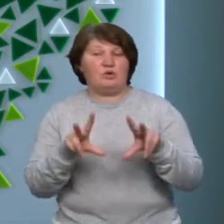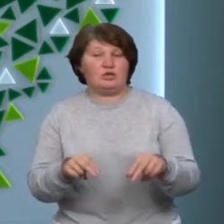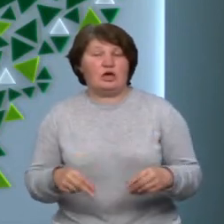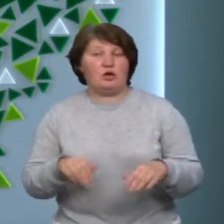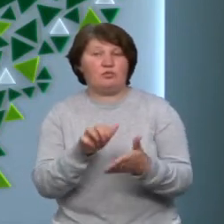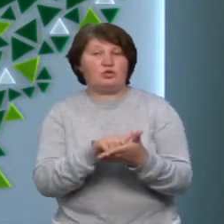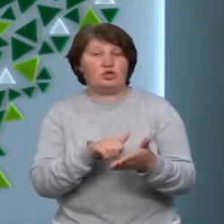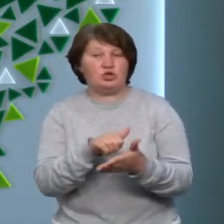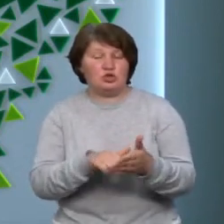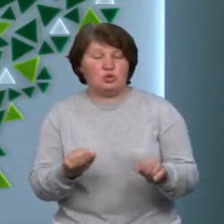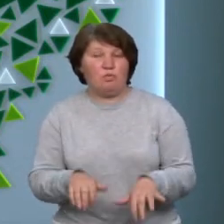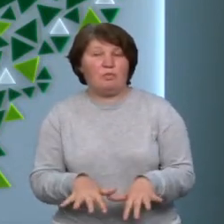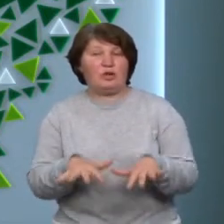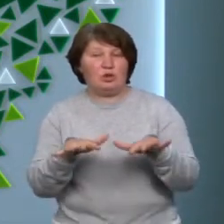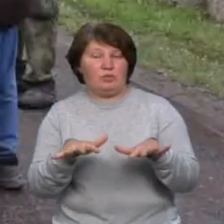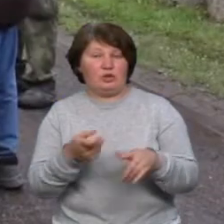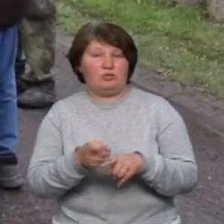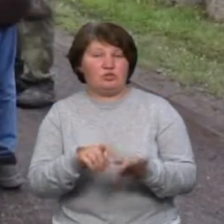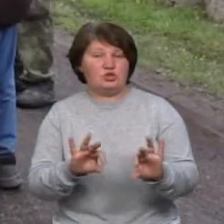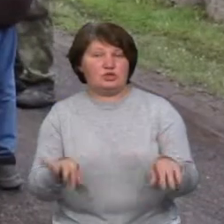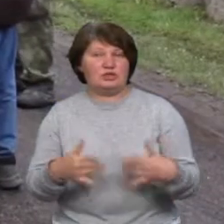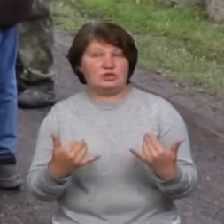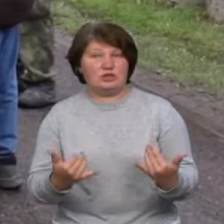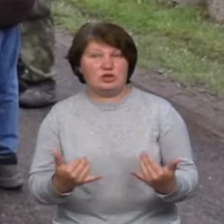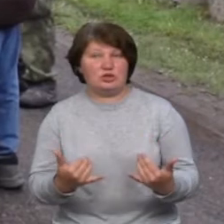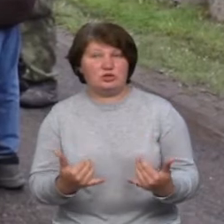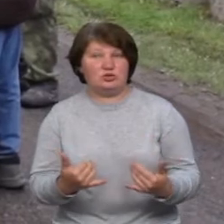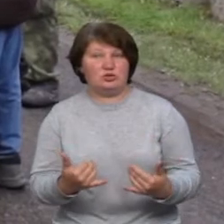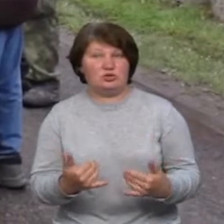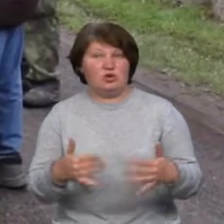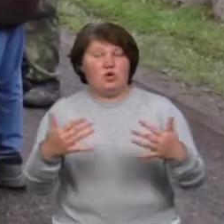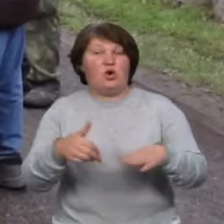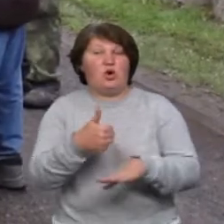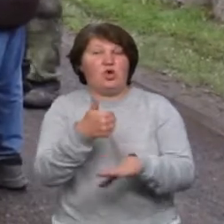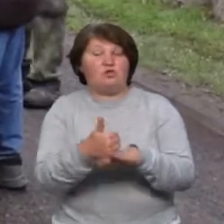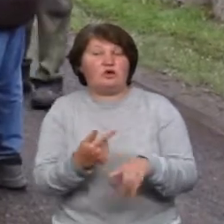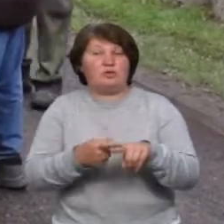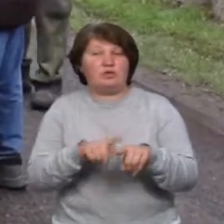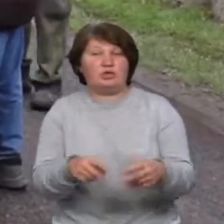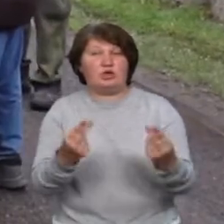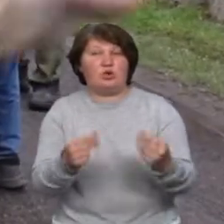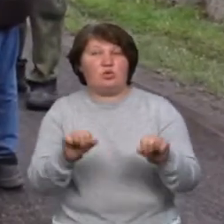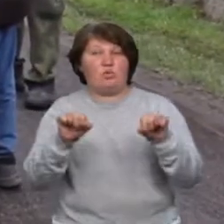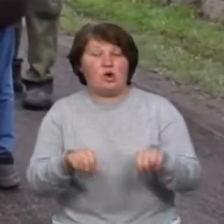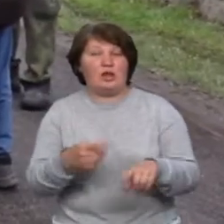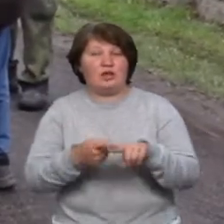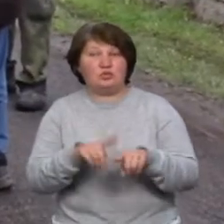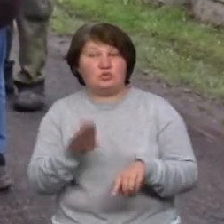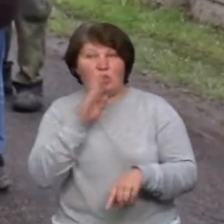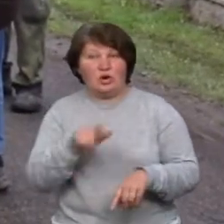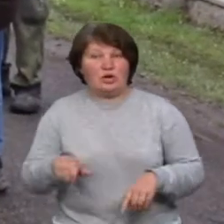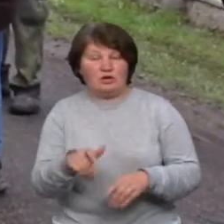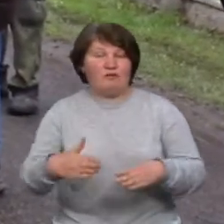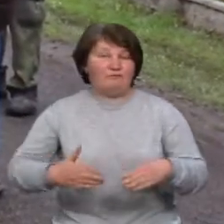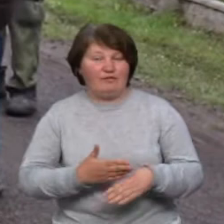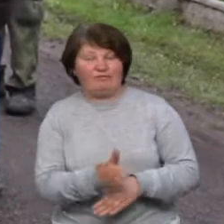Більше в сюжеті Наталії Олексійенко. То вони б вже за ті гроші могли ту ріку відвернути!